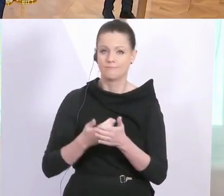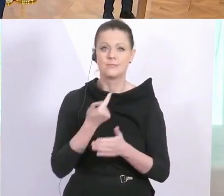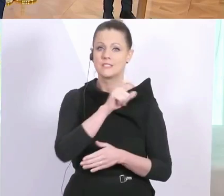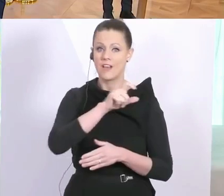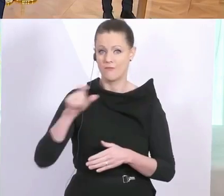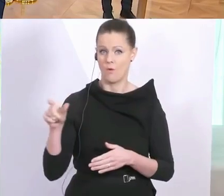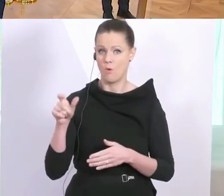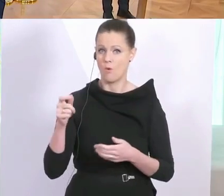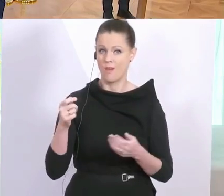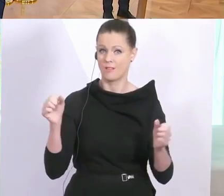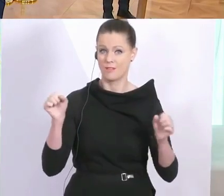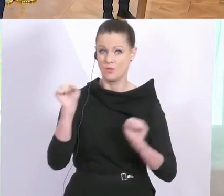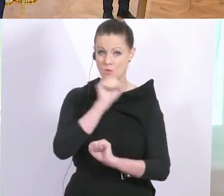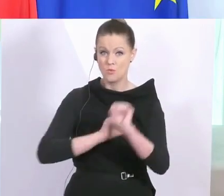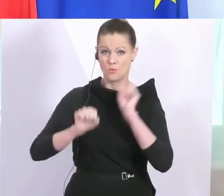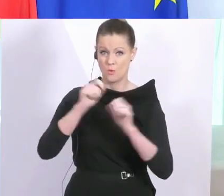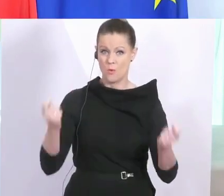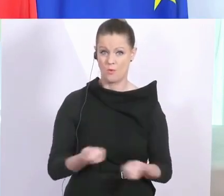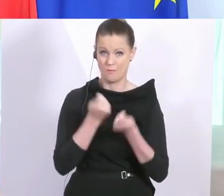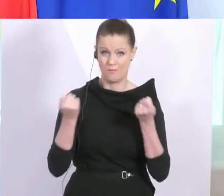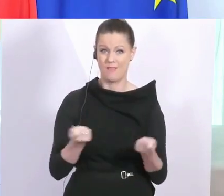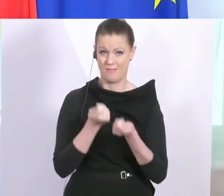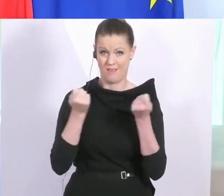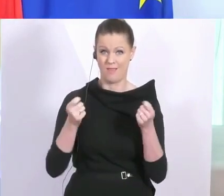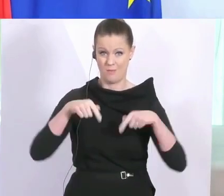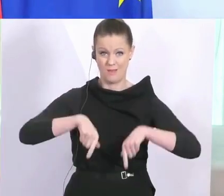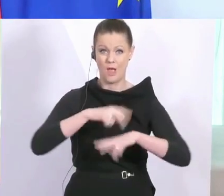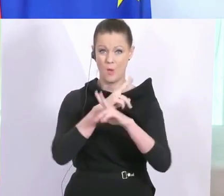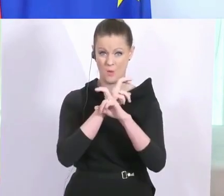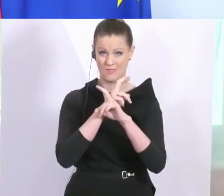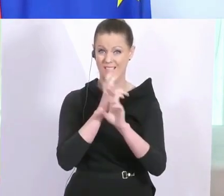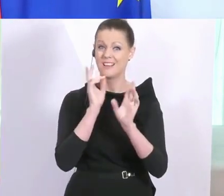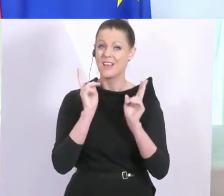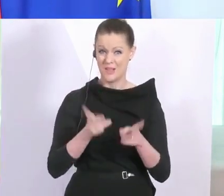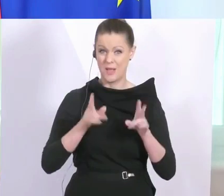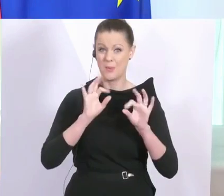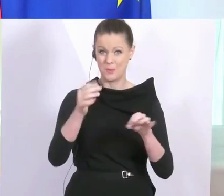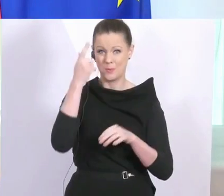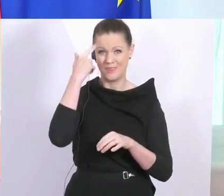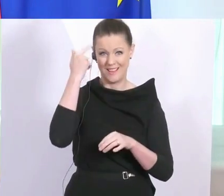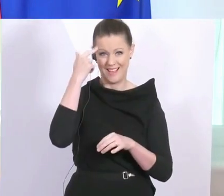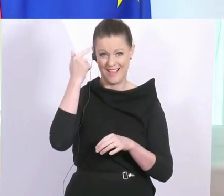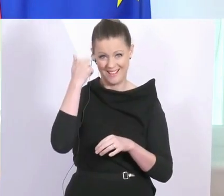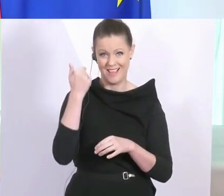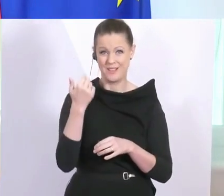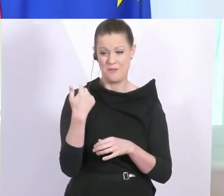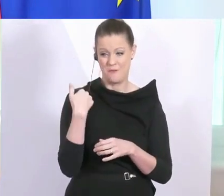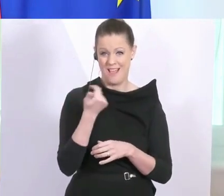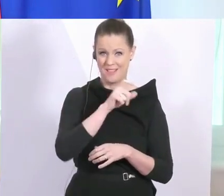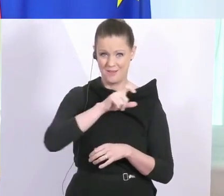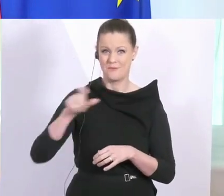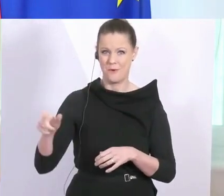Notbetrieb in Österreich und ich kann mich noch gut erinnern, was ich heute genau vor einer Woche